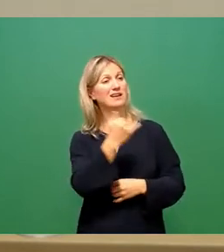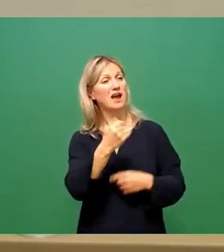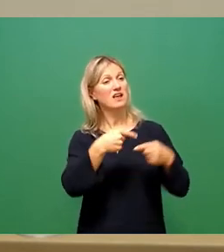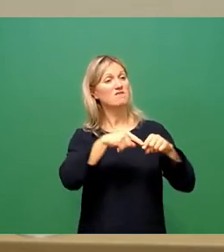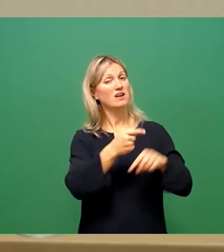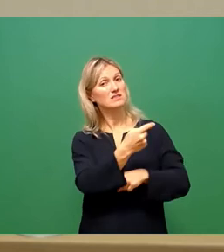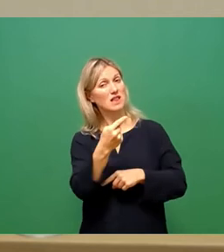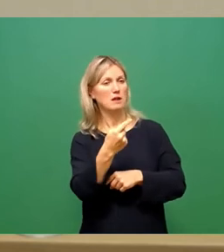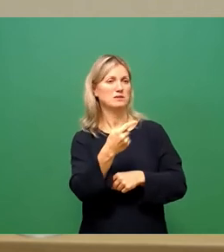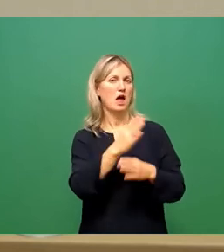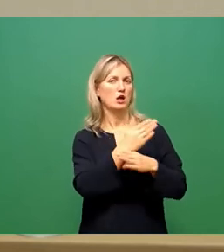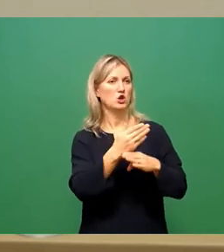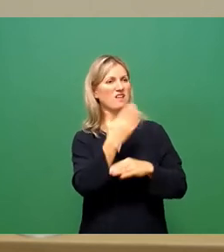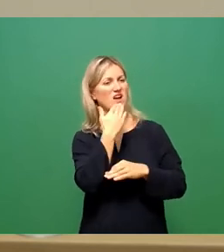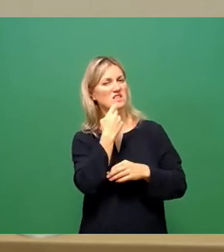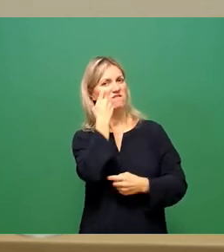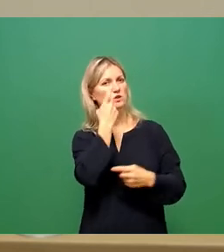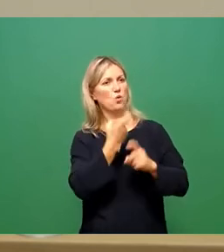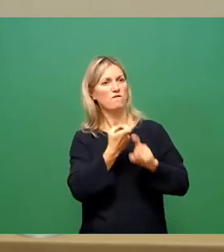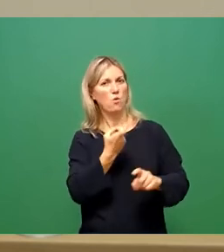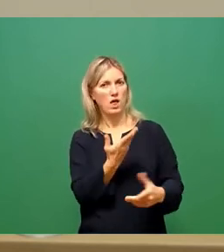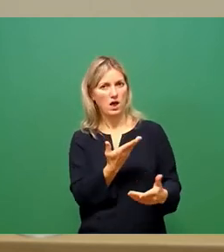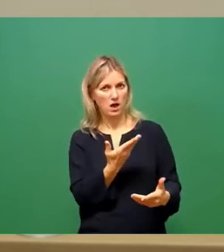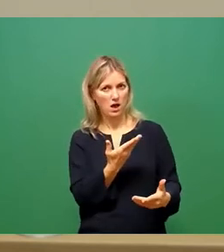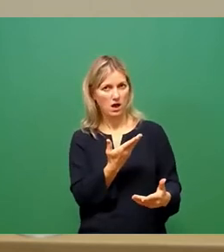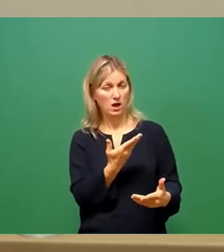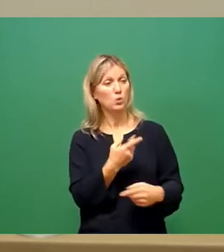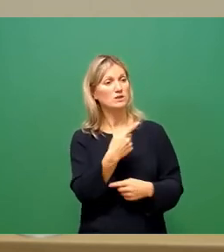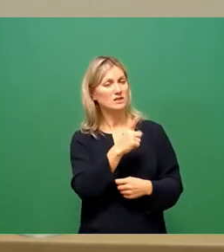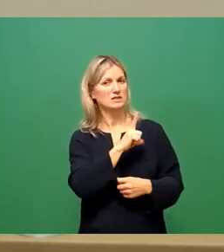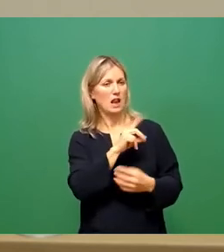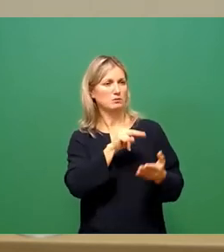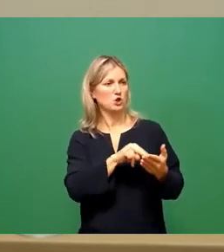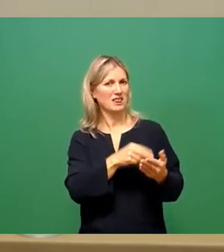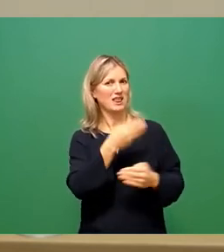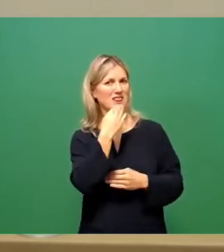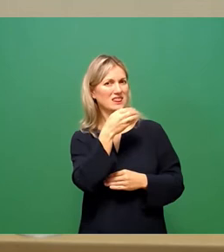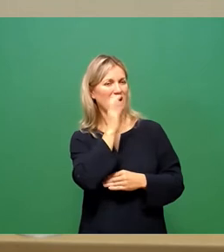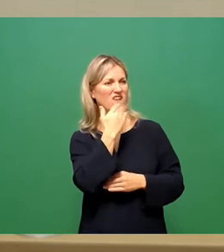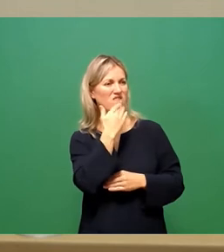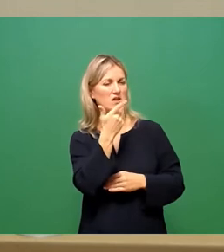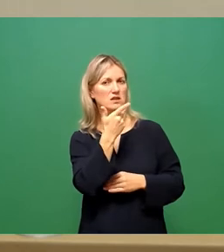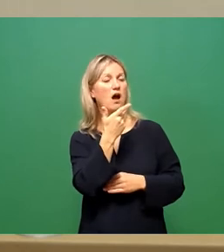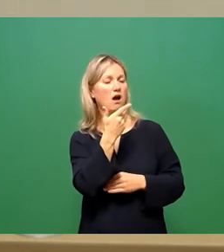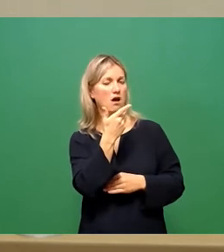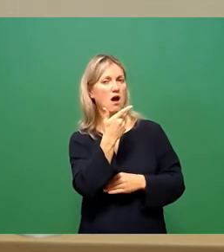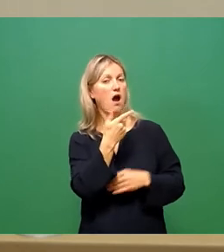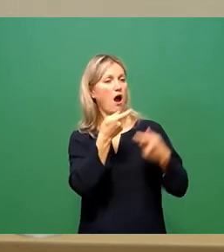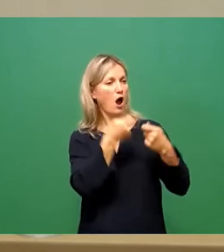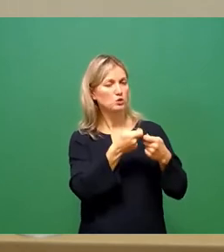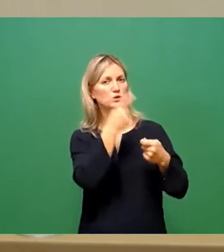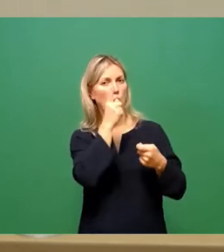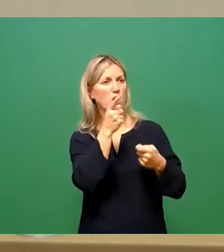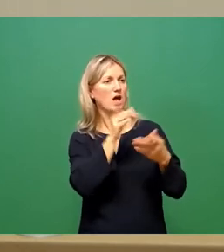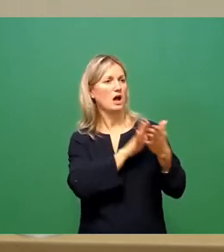Wasserversorgung und beantragt eben selbst jedenfalls Trinkwasseranschluss oder Brauchwasserbrunnen. Wir gehen aber